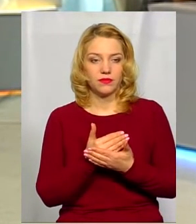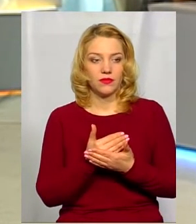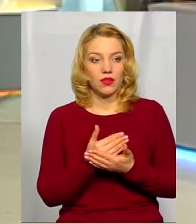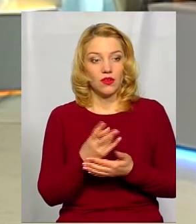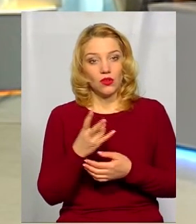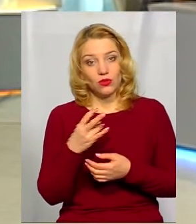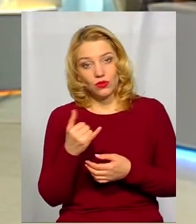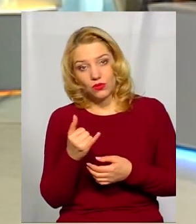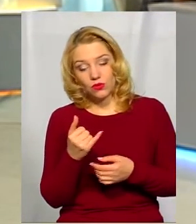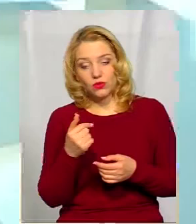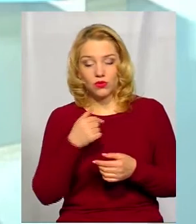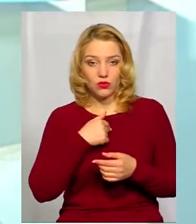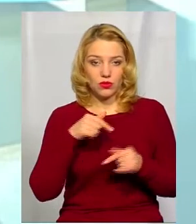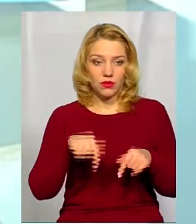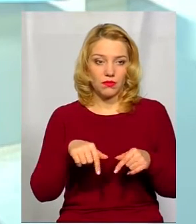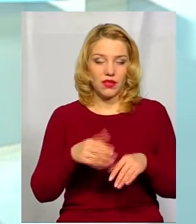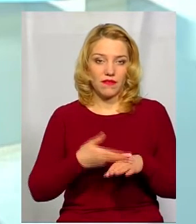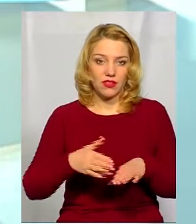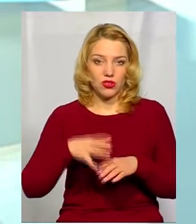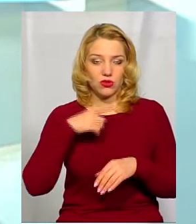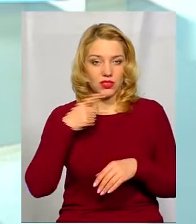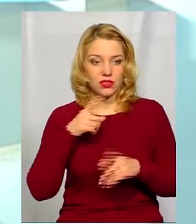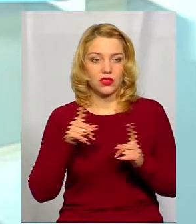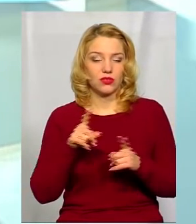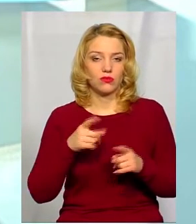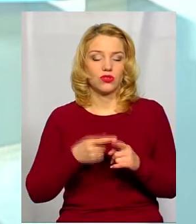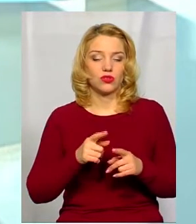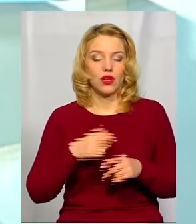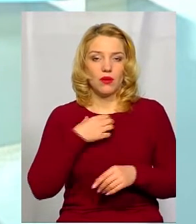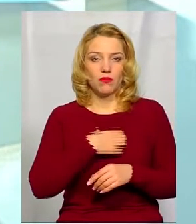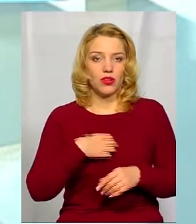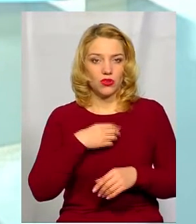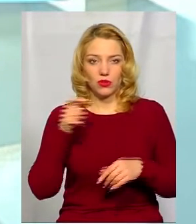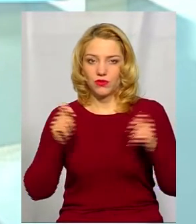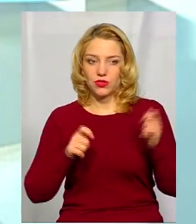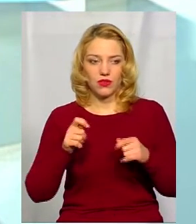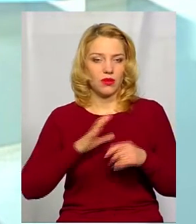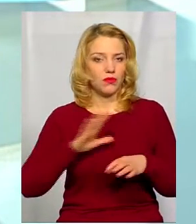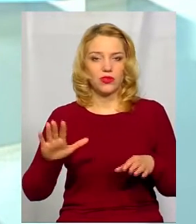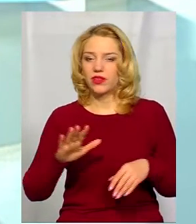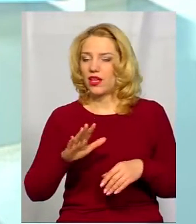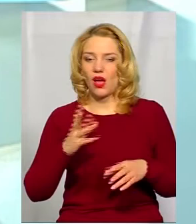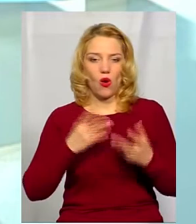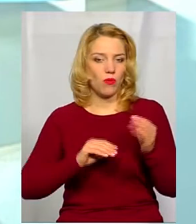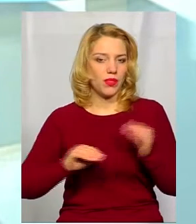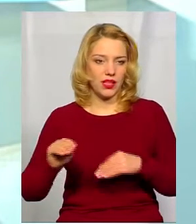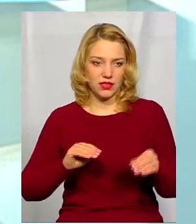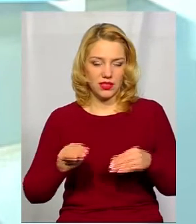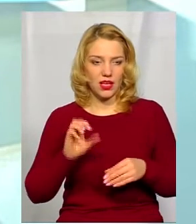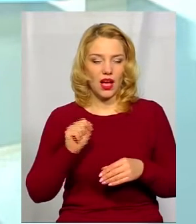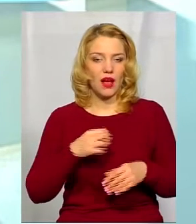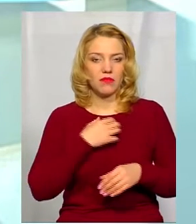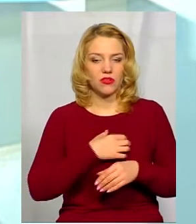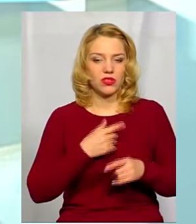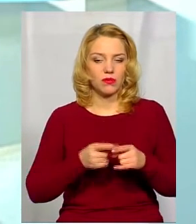Ну, мені важко сказати, тому що все ж таки пріоритетом фестивалю було не обладнання, а пріоритетом фестивалю було